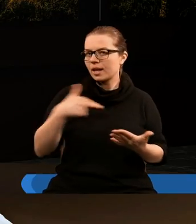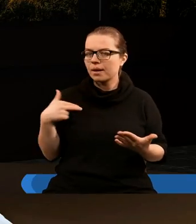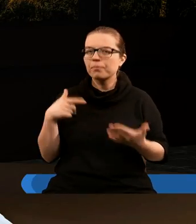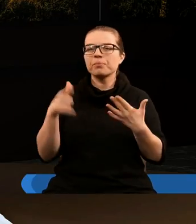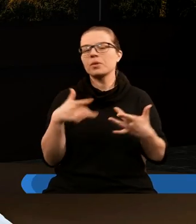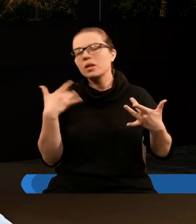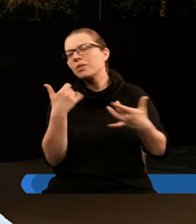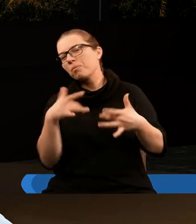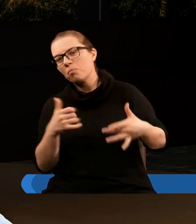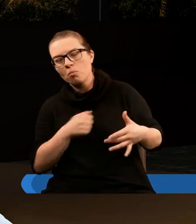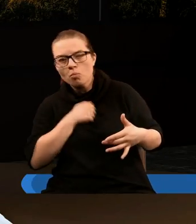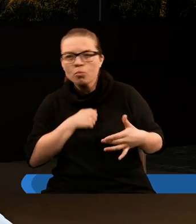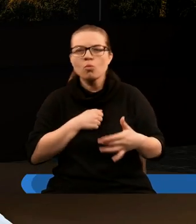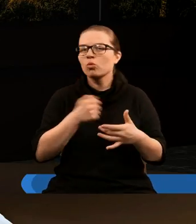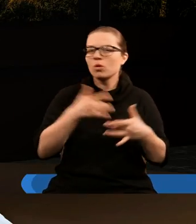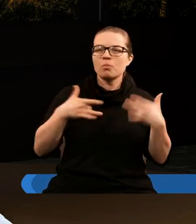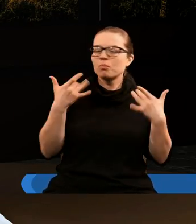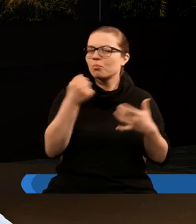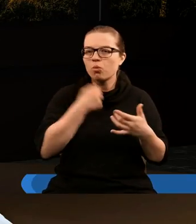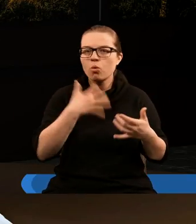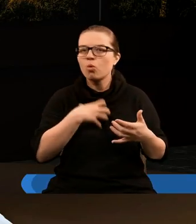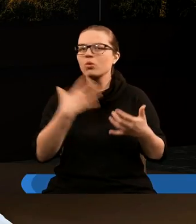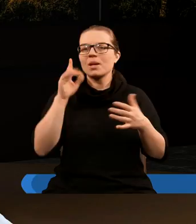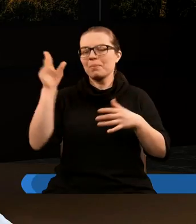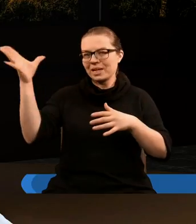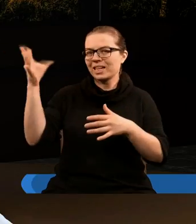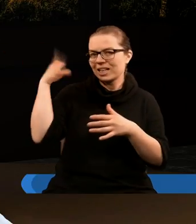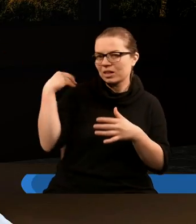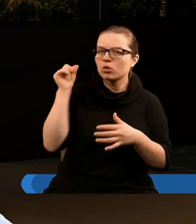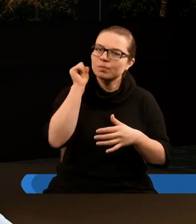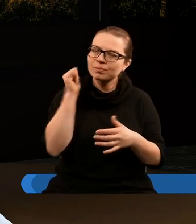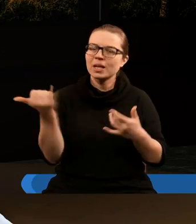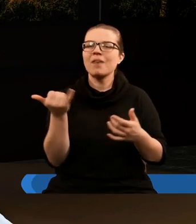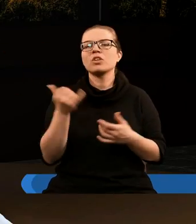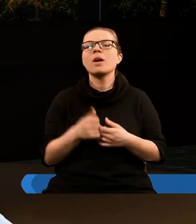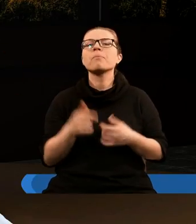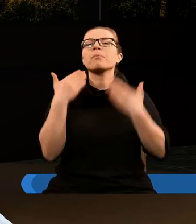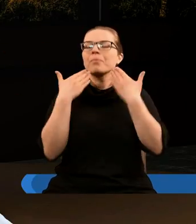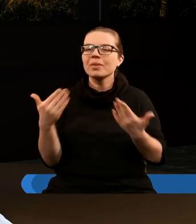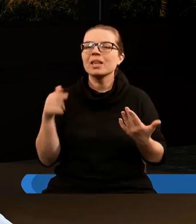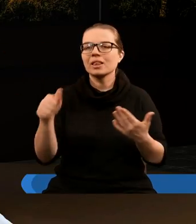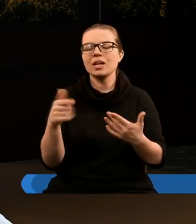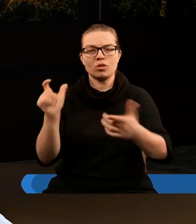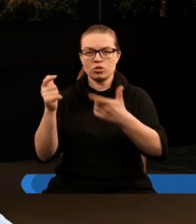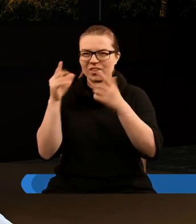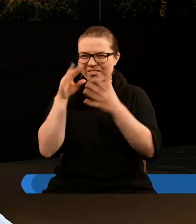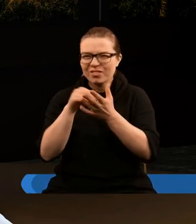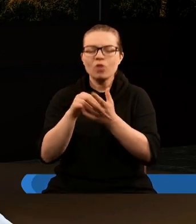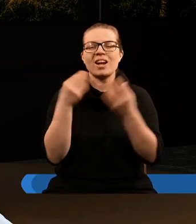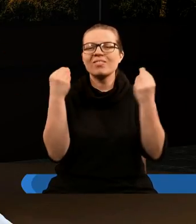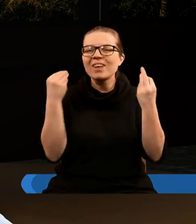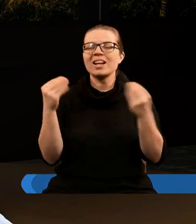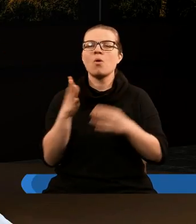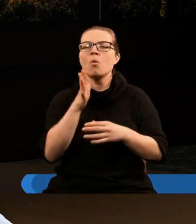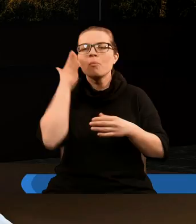już nie będzie cierpienia, nie będzie bólu, że już na zawsze będziemy z Tobą. Dziękujemy Ci też, Panie, za ten wzór, jaki nam dałeś, wzór nam